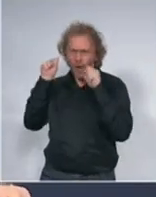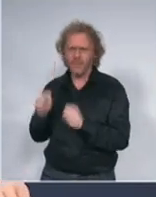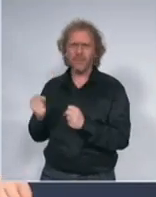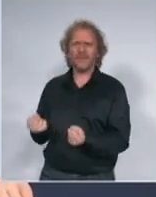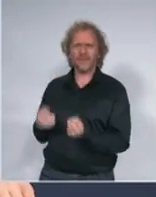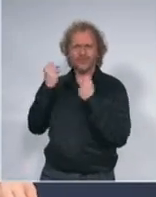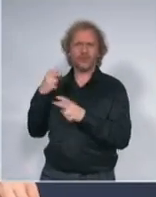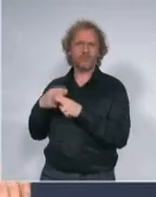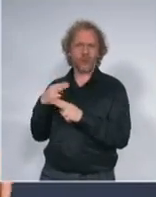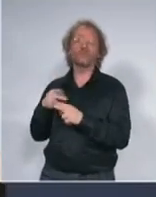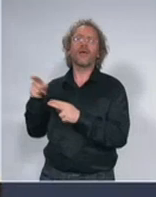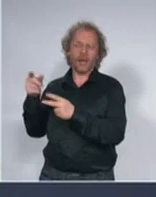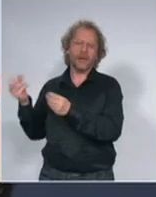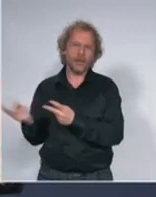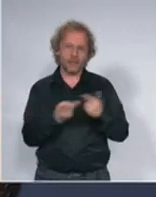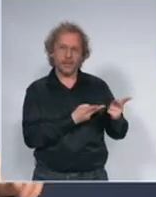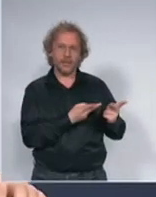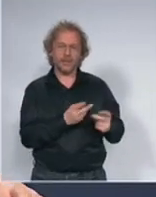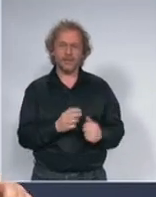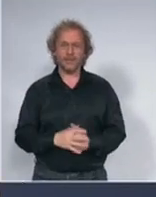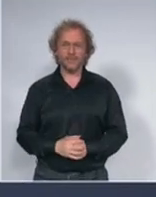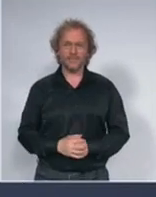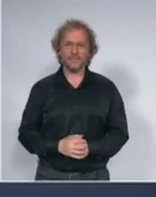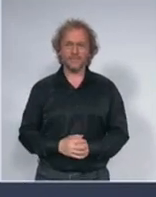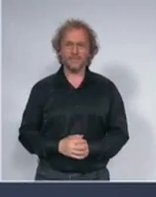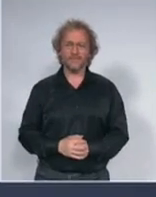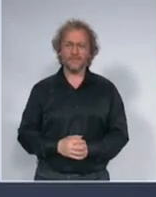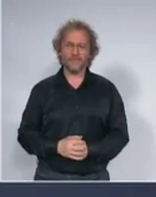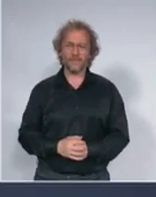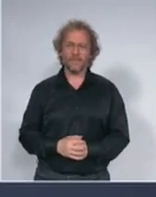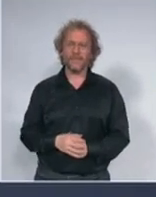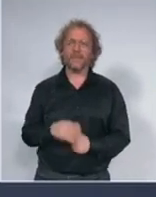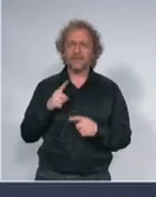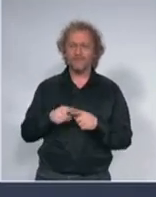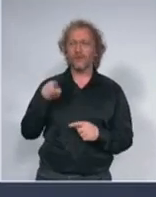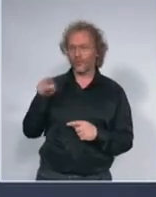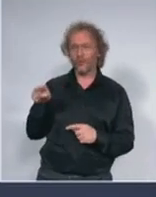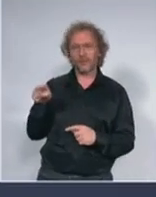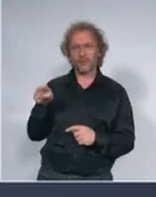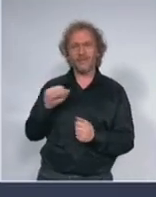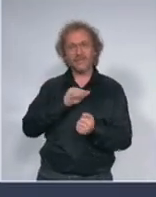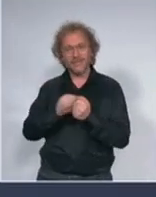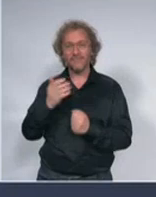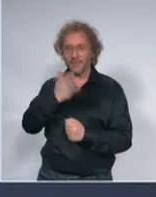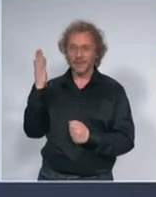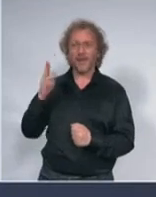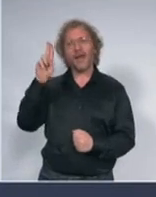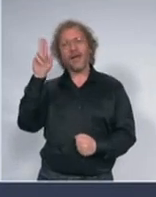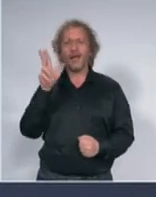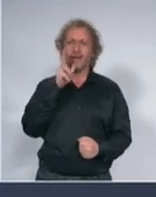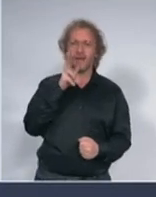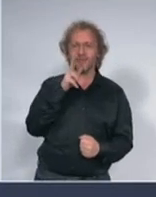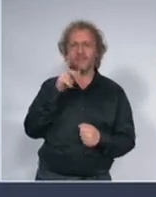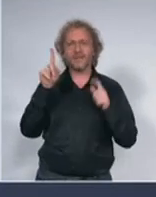tako da zbog toga zbog toga na kraju krajeva ni ne testiramo sve koji žele da se testiraju jer